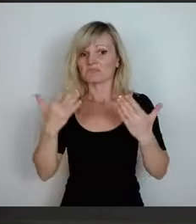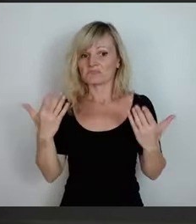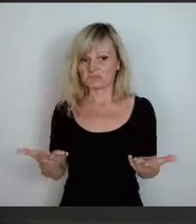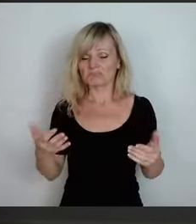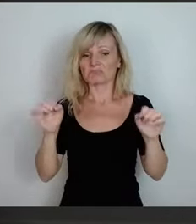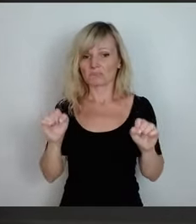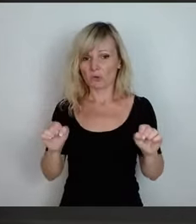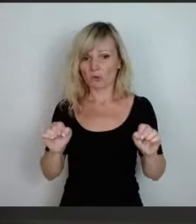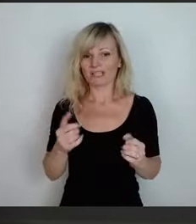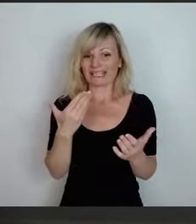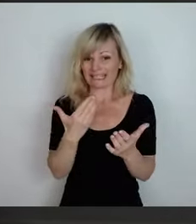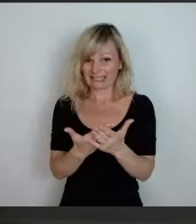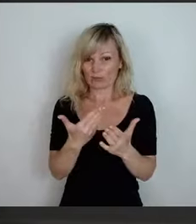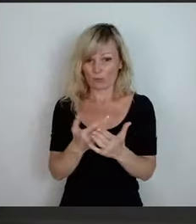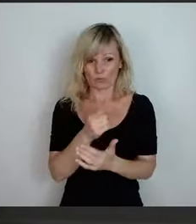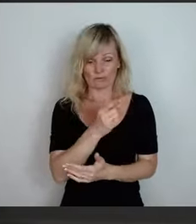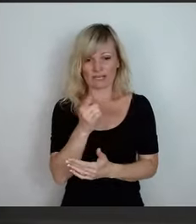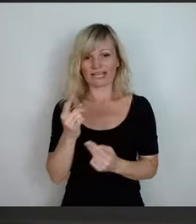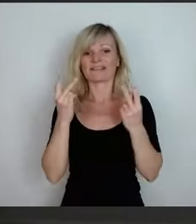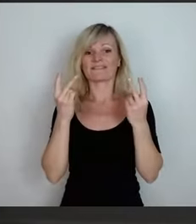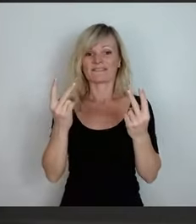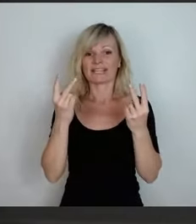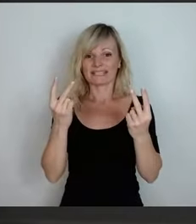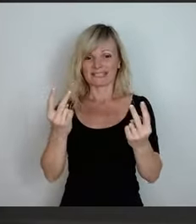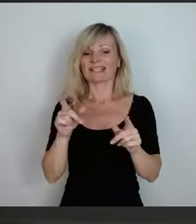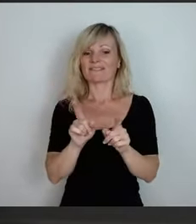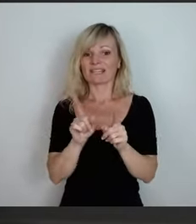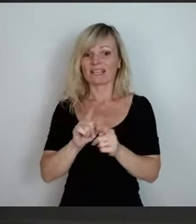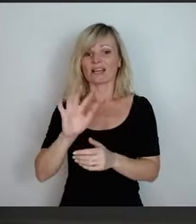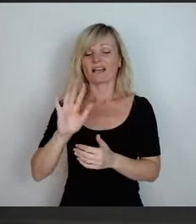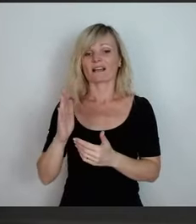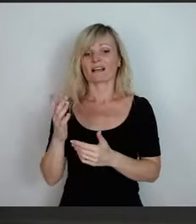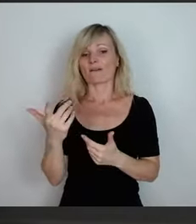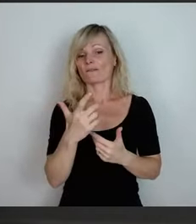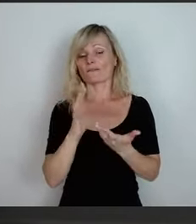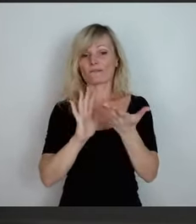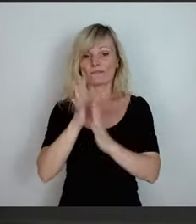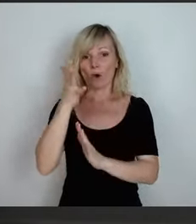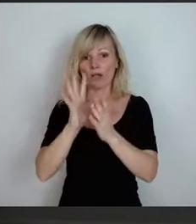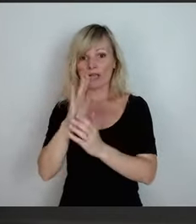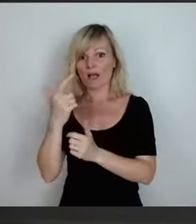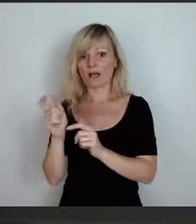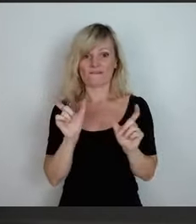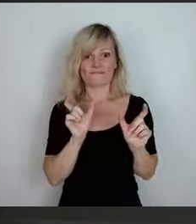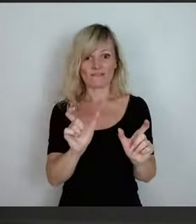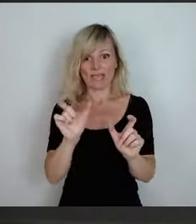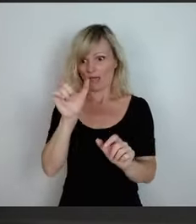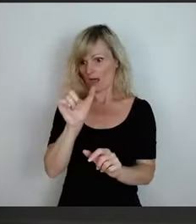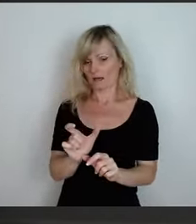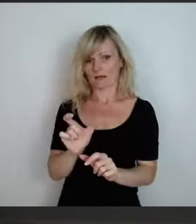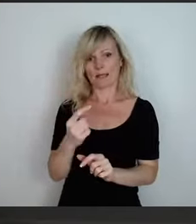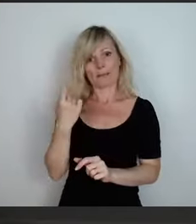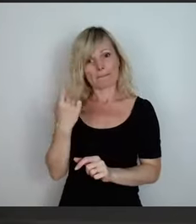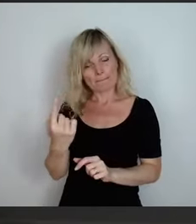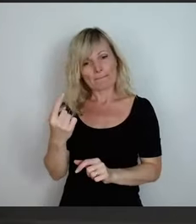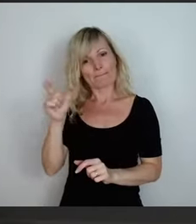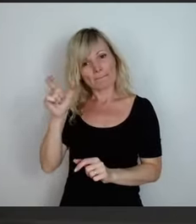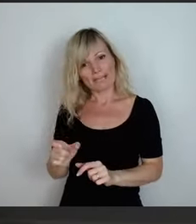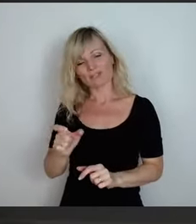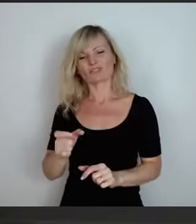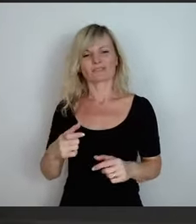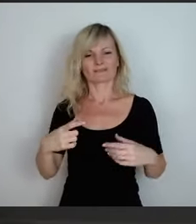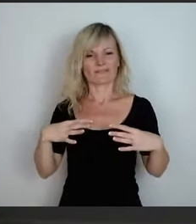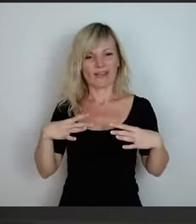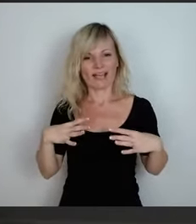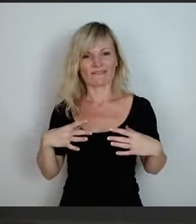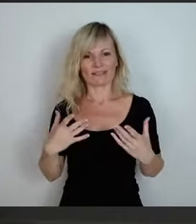solche wichtigen Sachen wie eine Feuerwehr, wo die Leute ihren Dienst tun, ihre Freizeitopfern, auch im